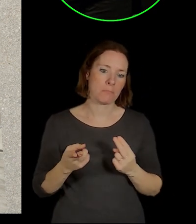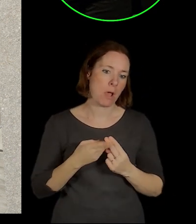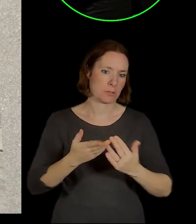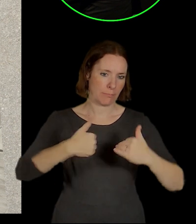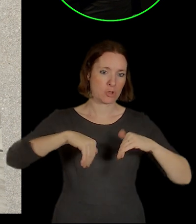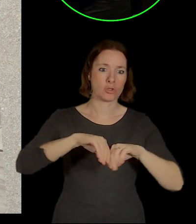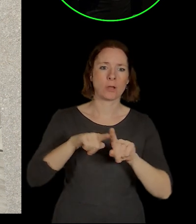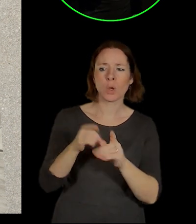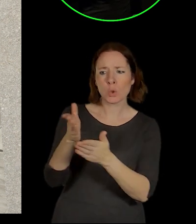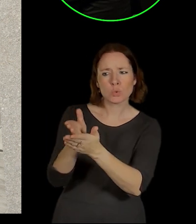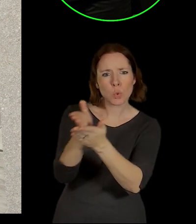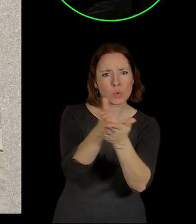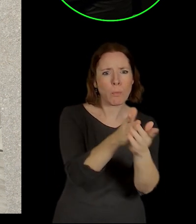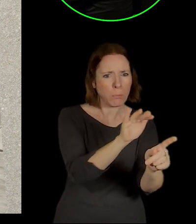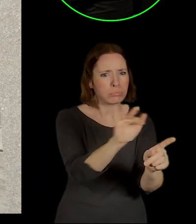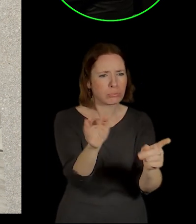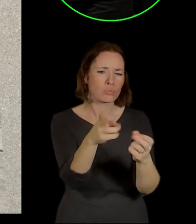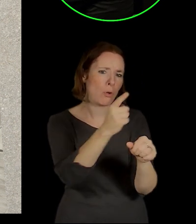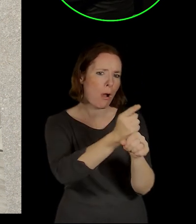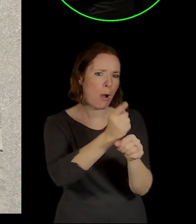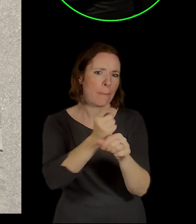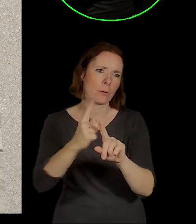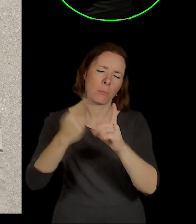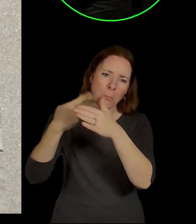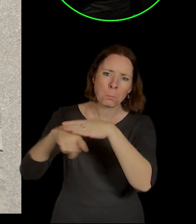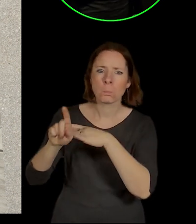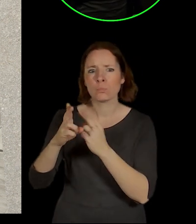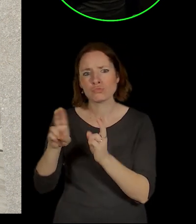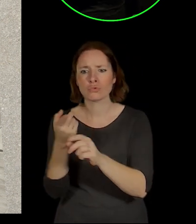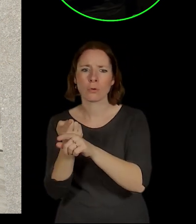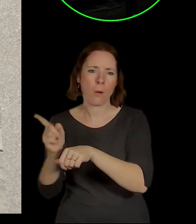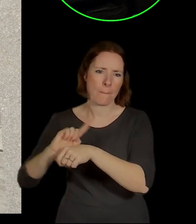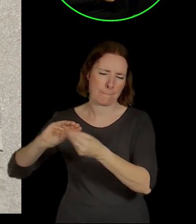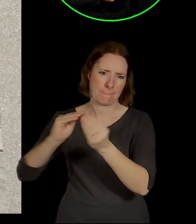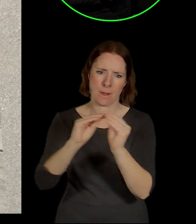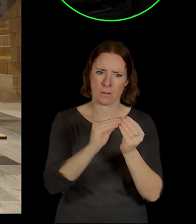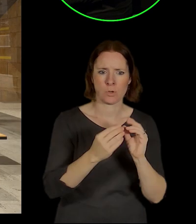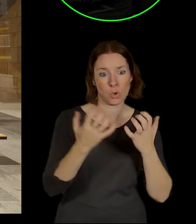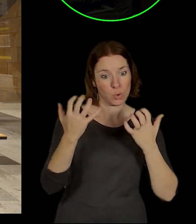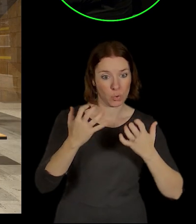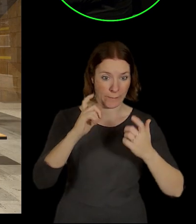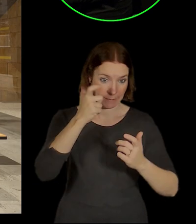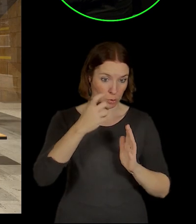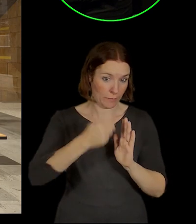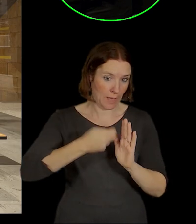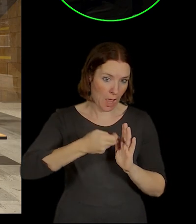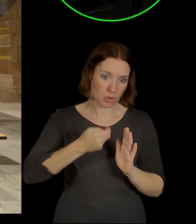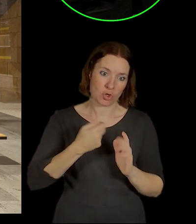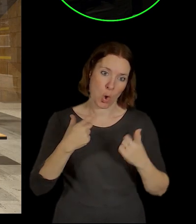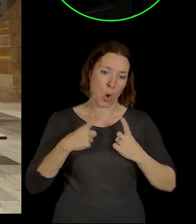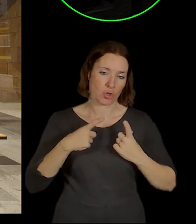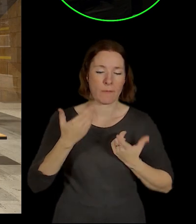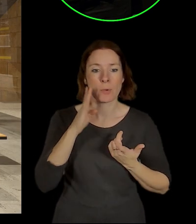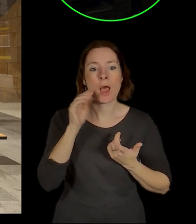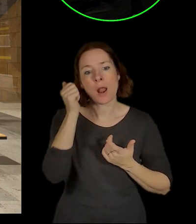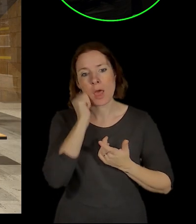rozsah služeb se na Smíchovském nádraží snad přizpůsobí té intenzitě, která se předpokládá. I